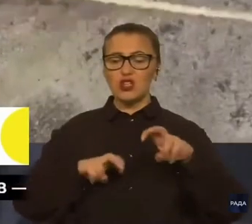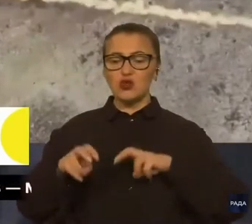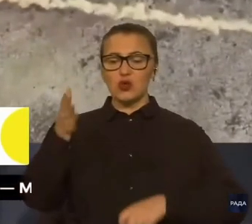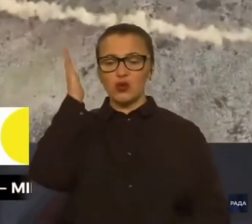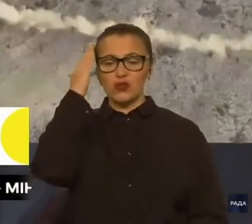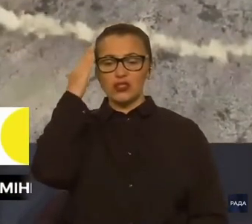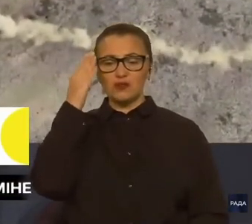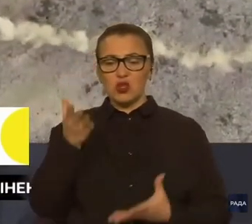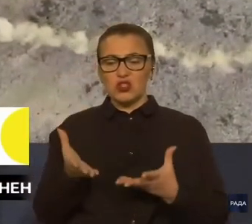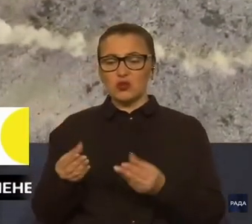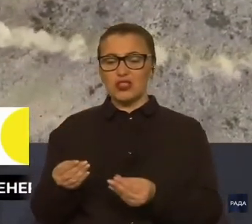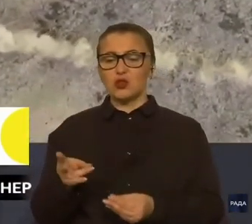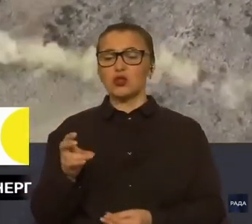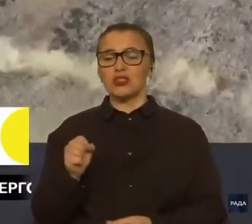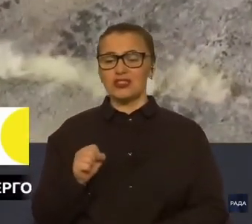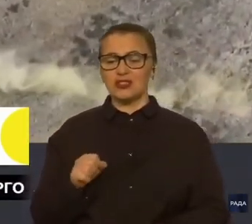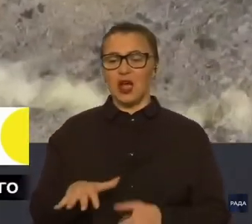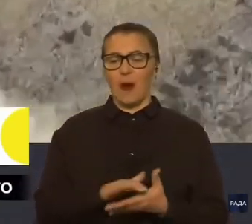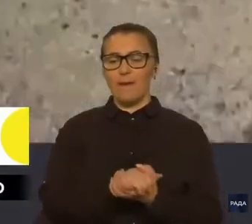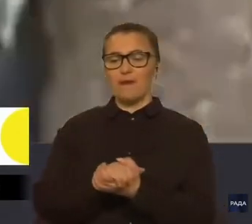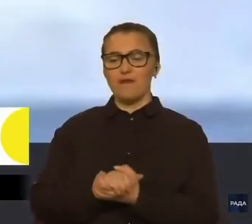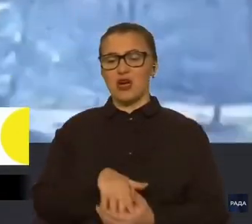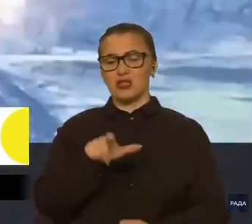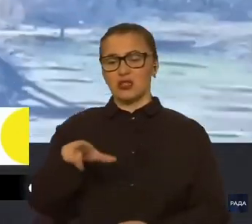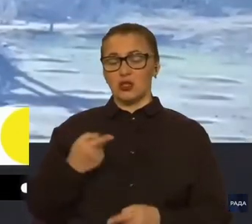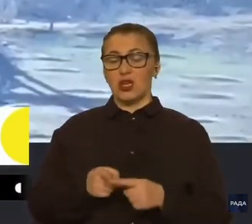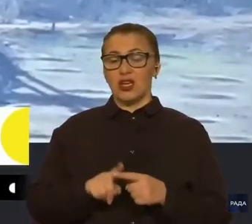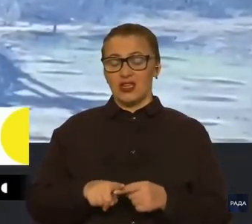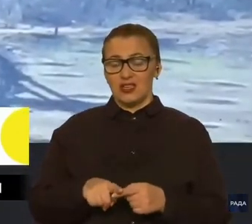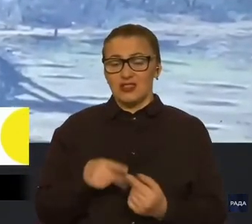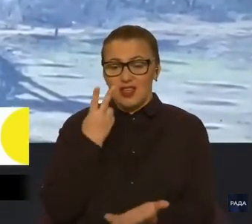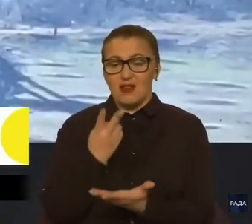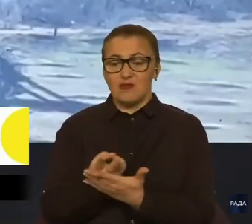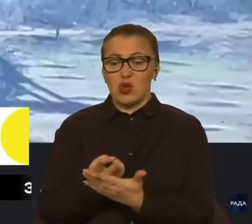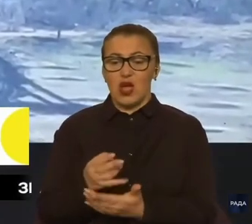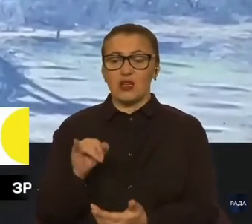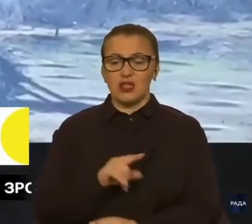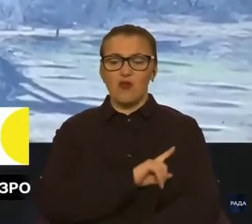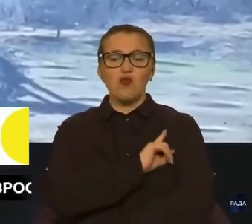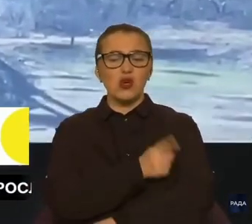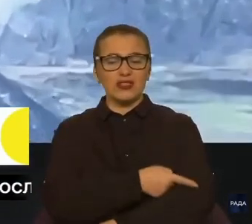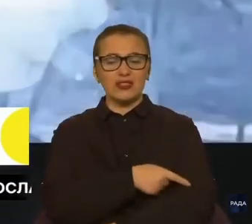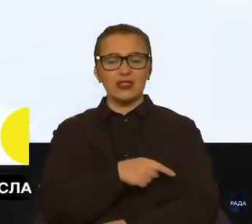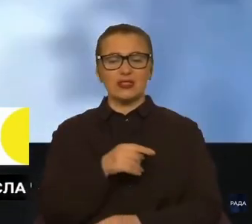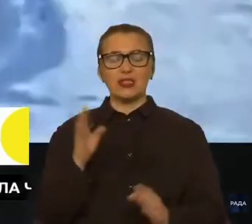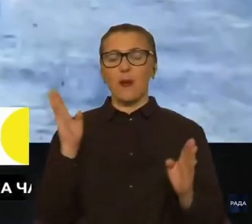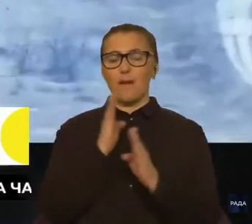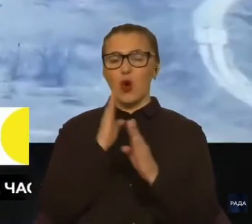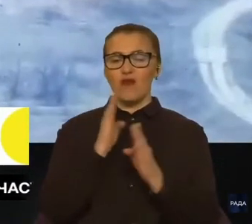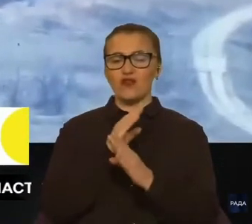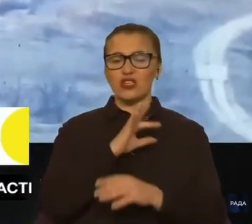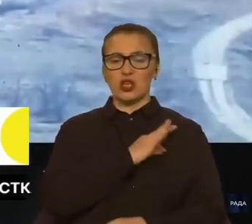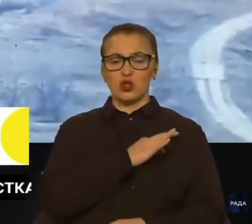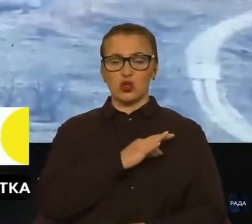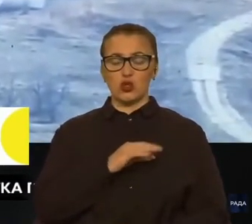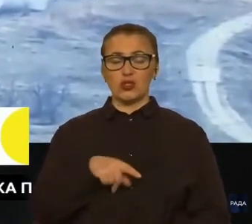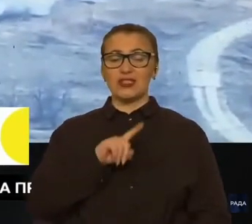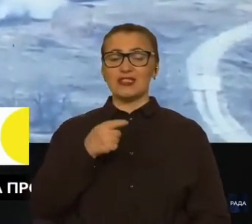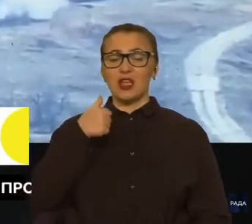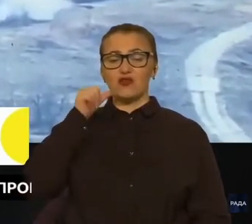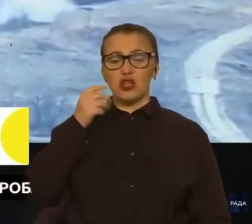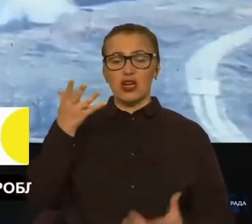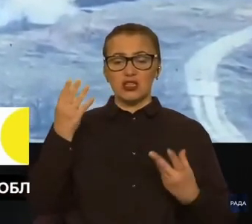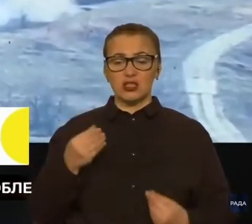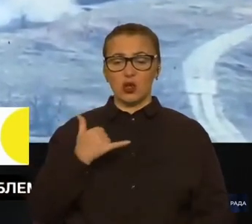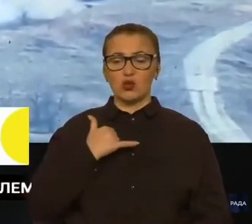способи тиску на мирне населення. І це відображується, зокрема, і в посиленні повітряної розвідки. За минулу добу в